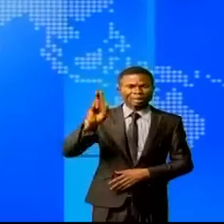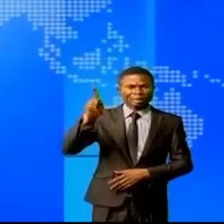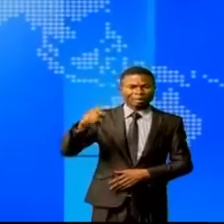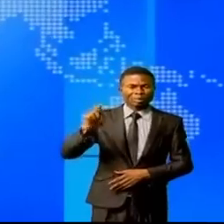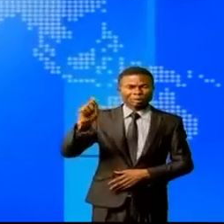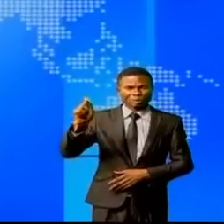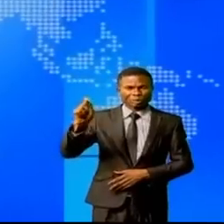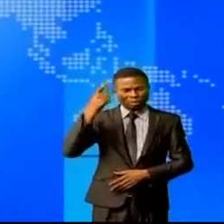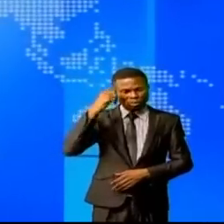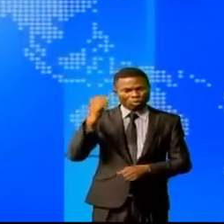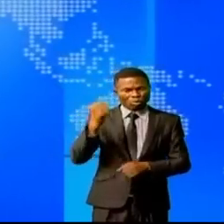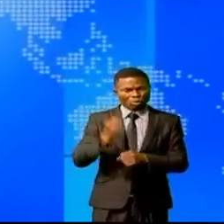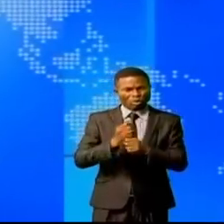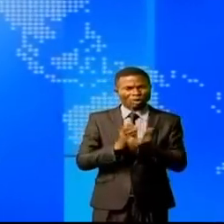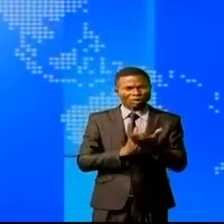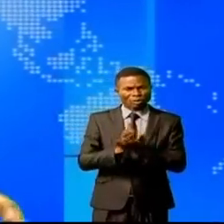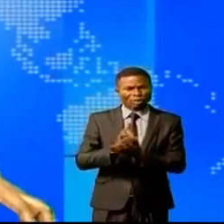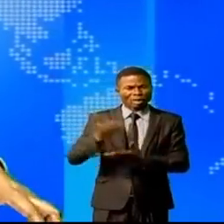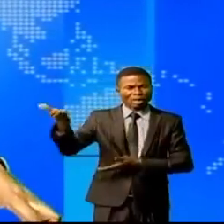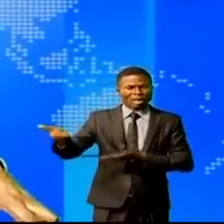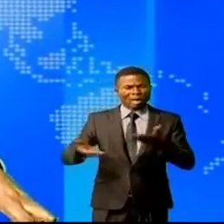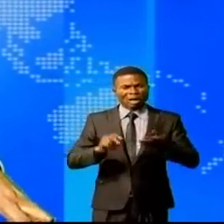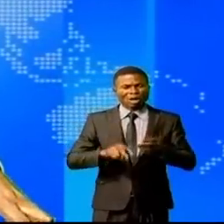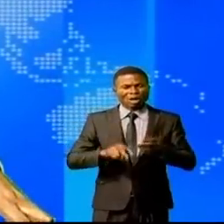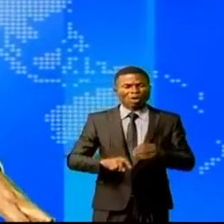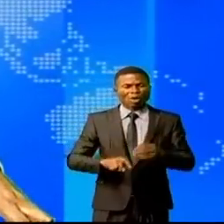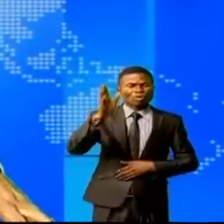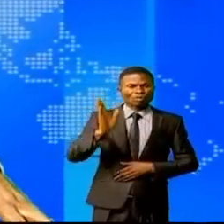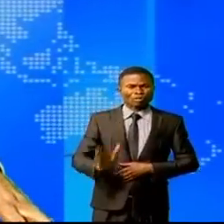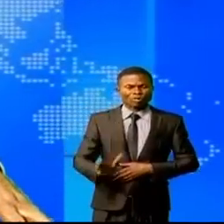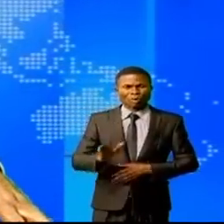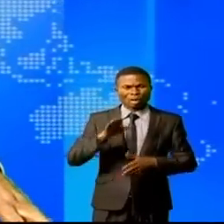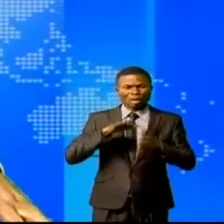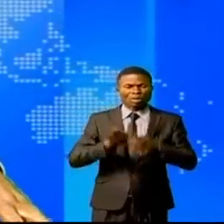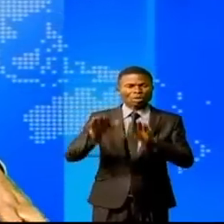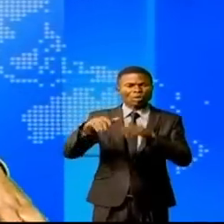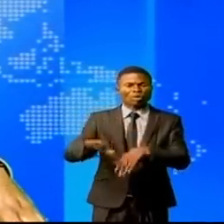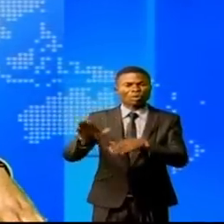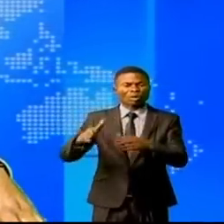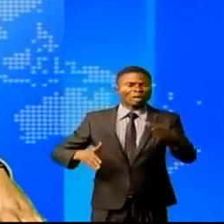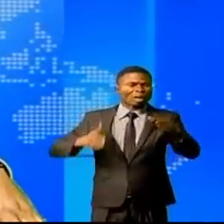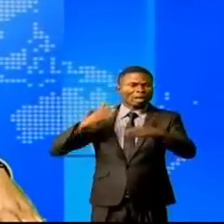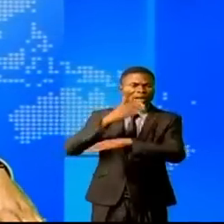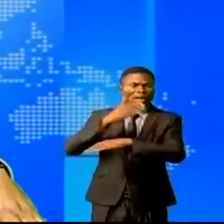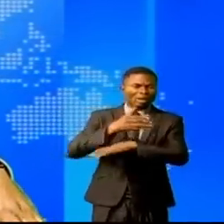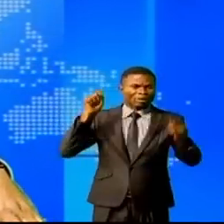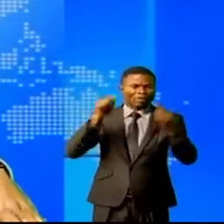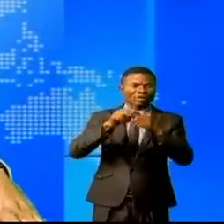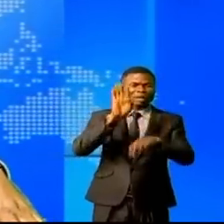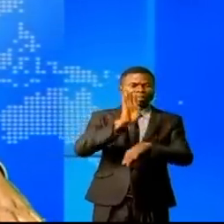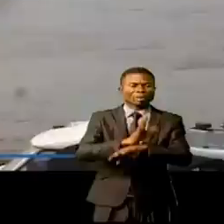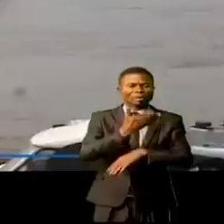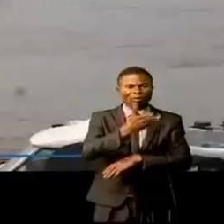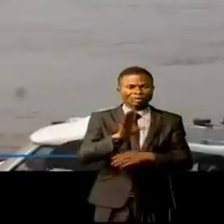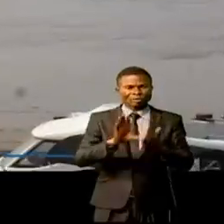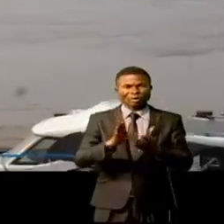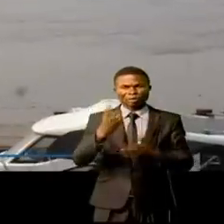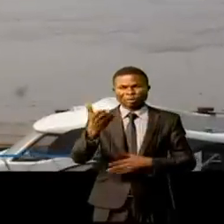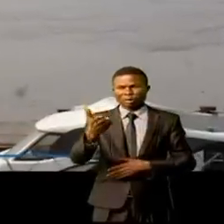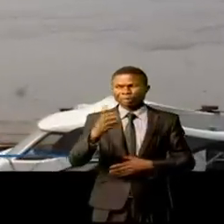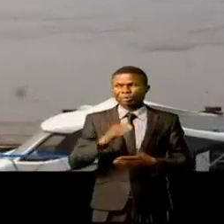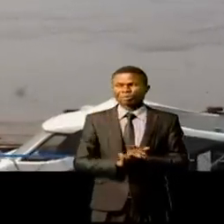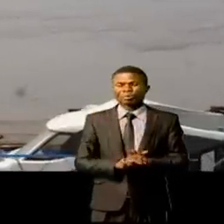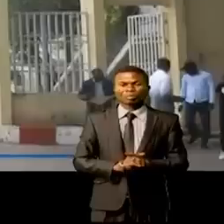les meilleures conditions d'accueil des passagers prêts à prendre le fleuve pour traverser vers Brazzavia. L'infrastructure